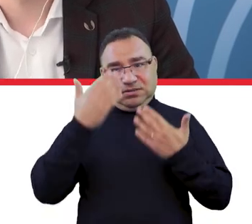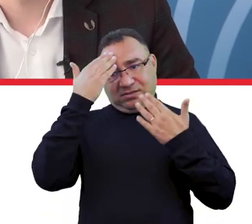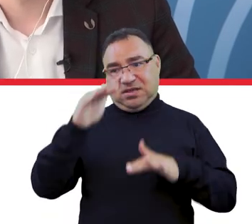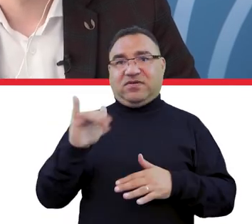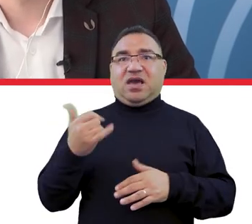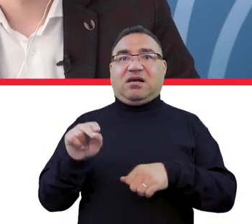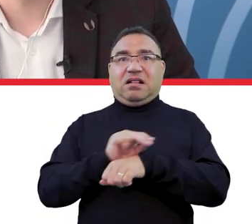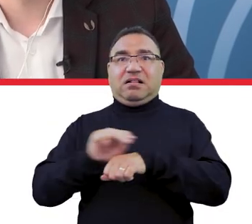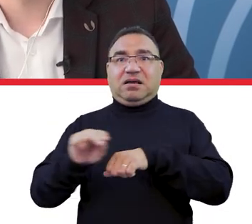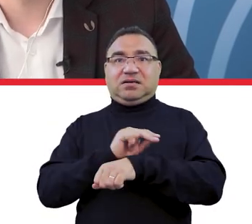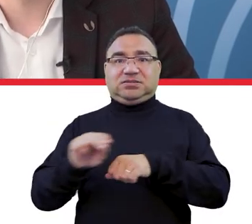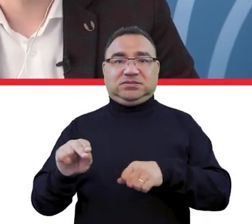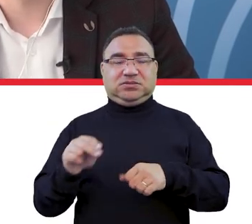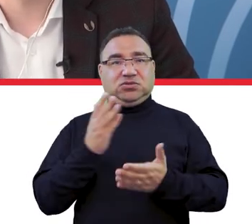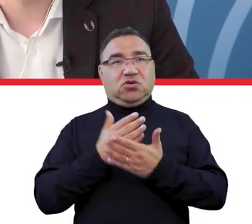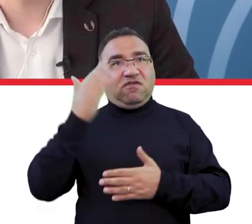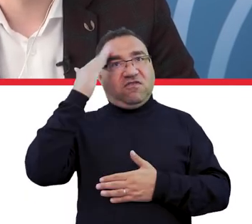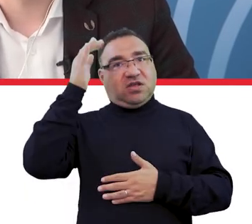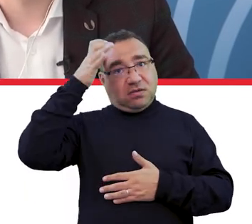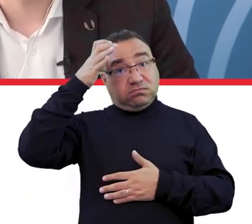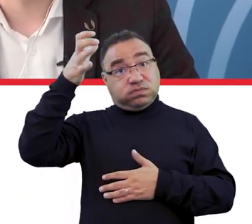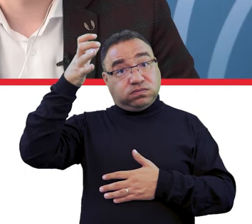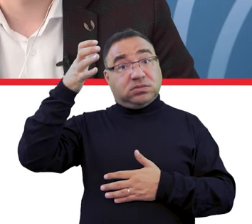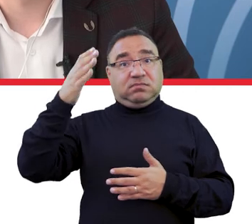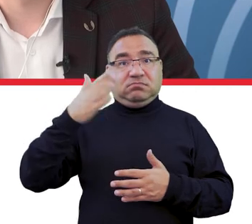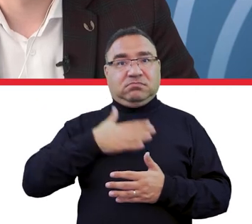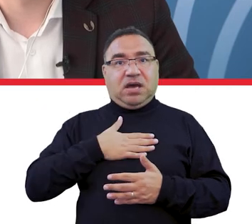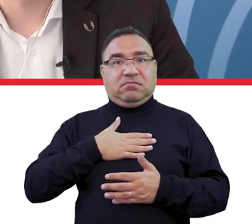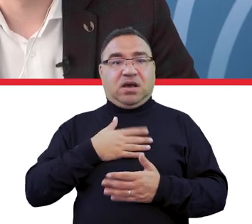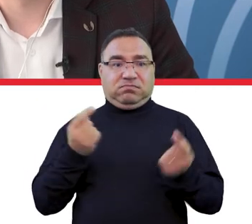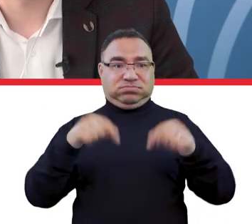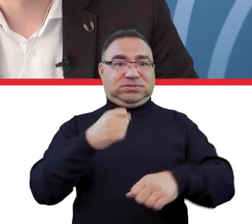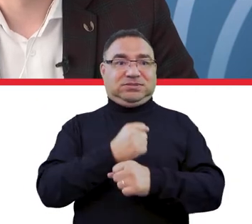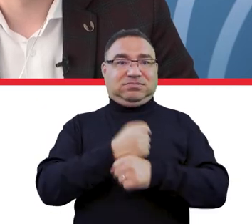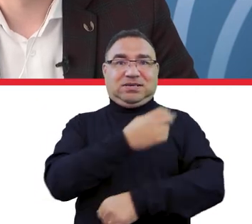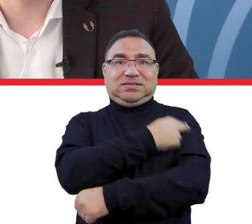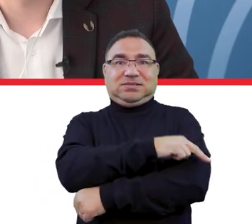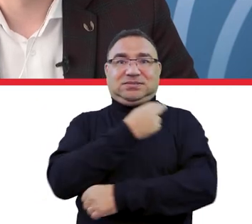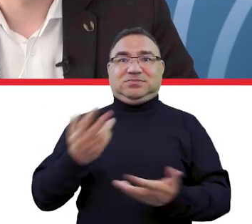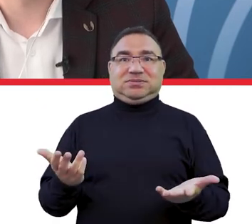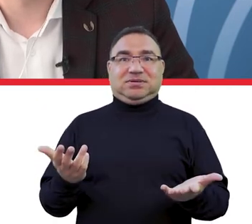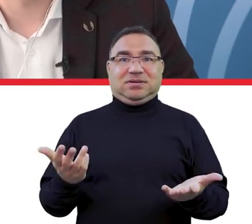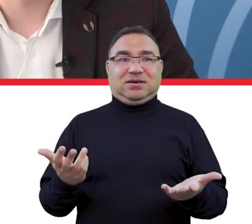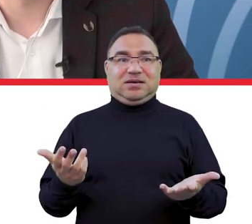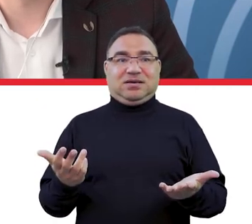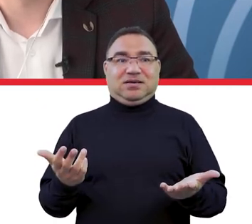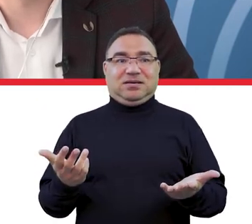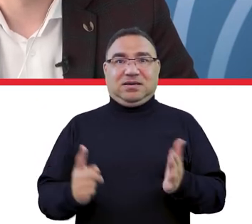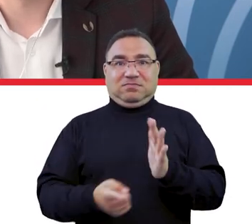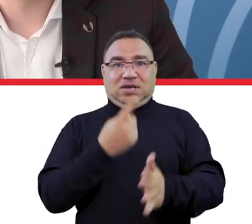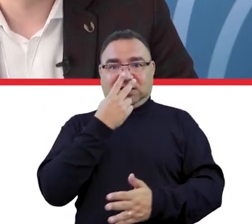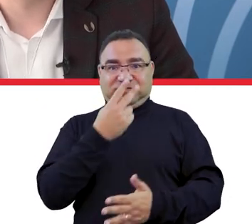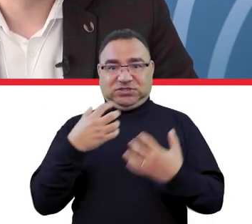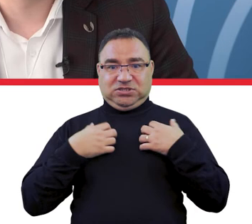że powiedzmy ktoś czysto teoretyczny przyjdzie na końcu pracować w szpitalu i pierwszy raz